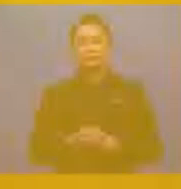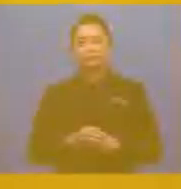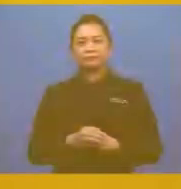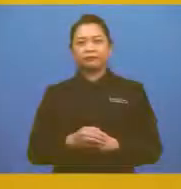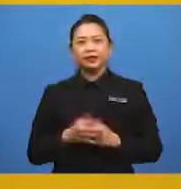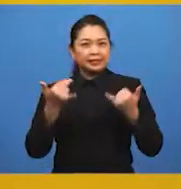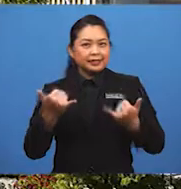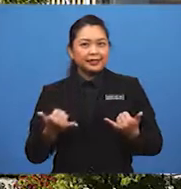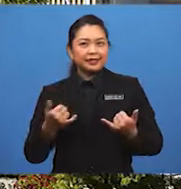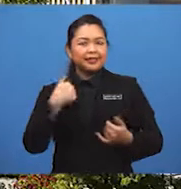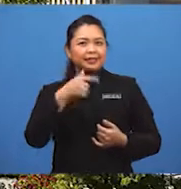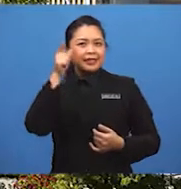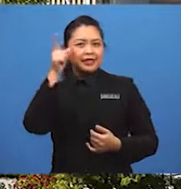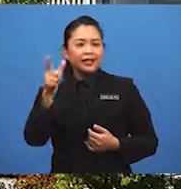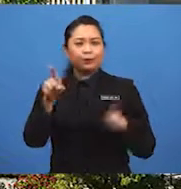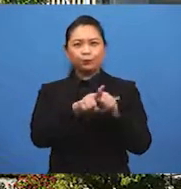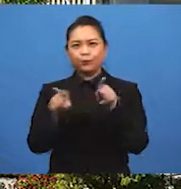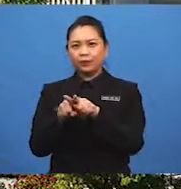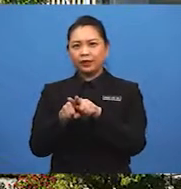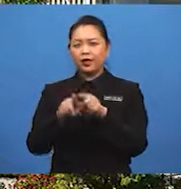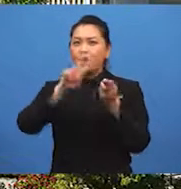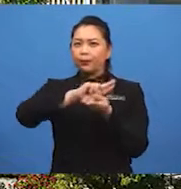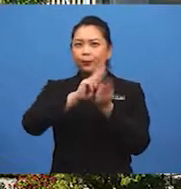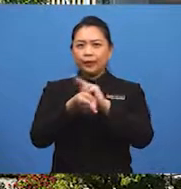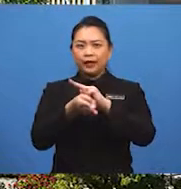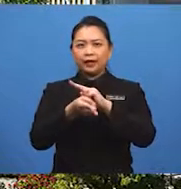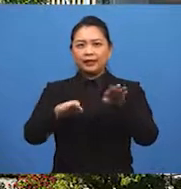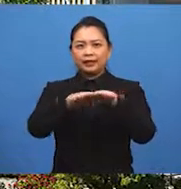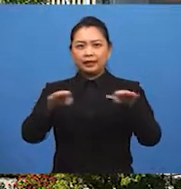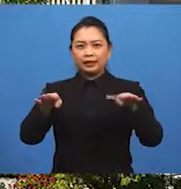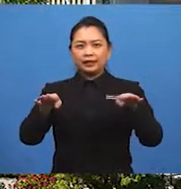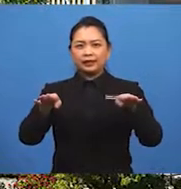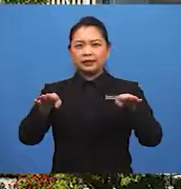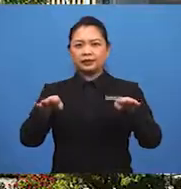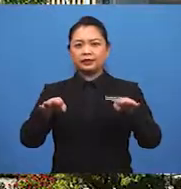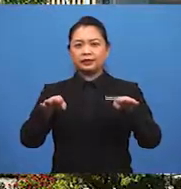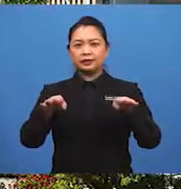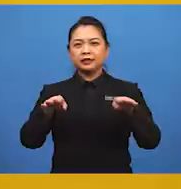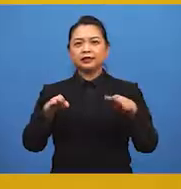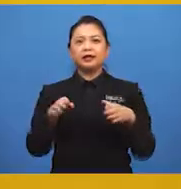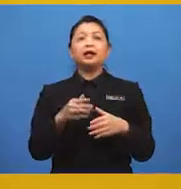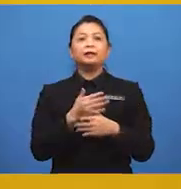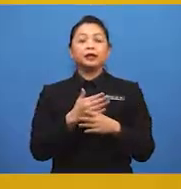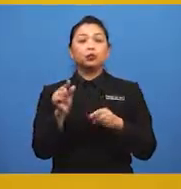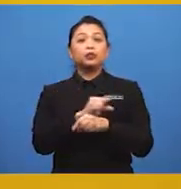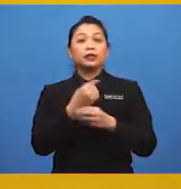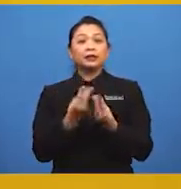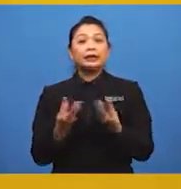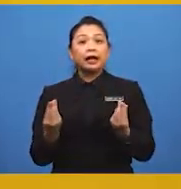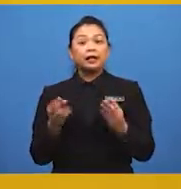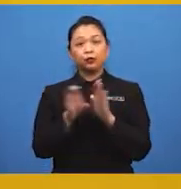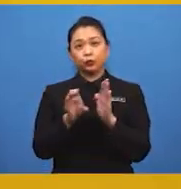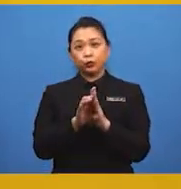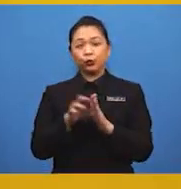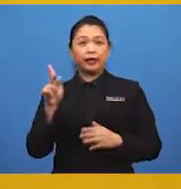Sekarang kita lihat pula perubahan landscape dari segi guna tanah. Contohnya,